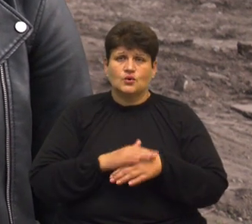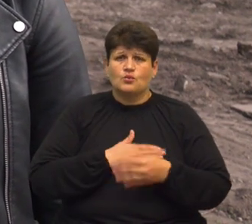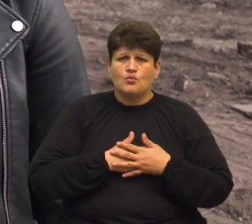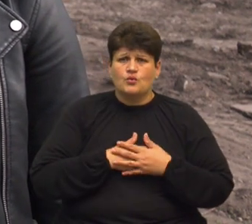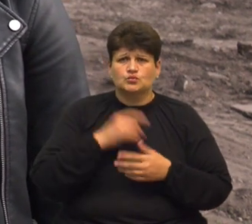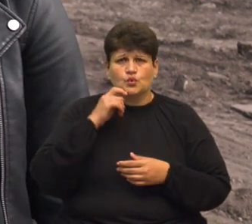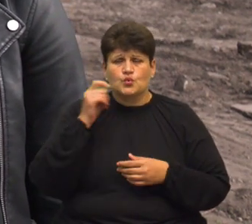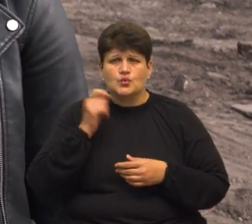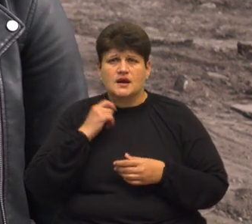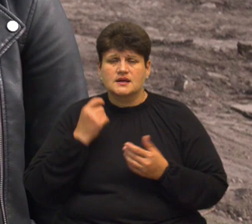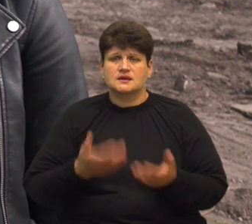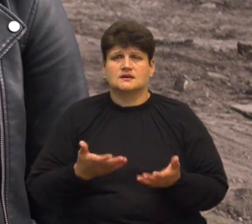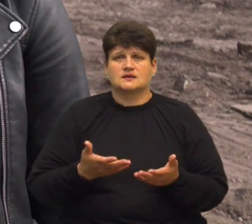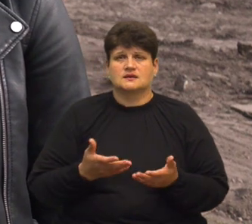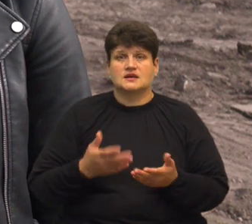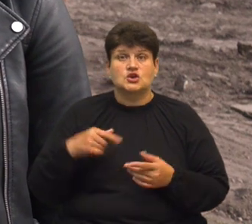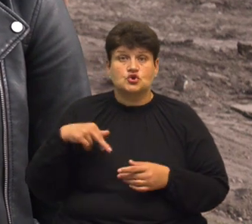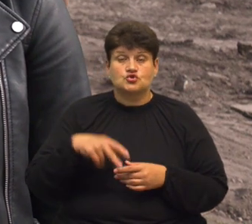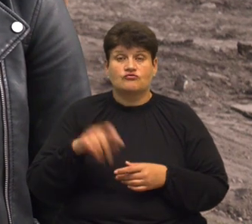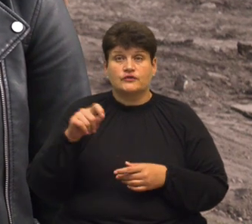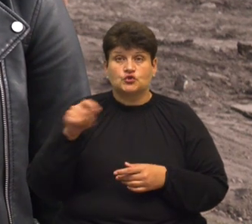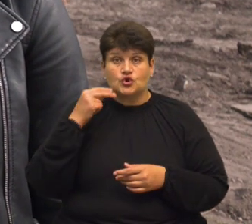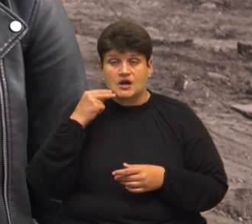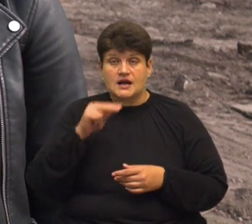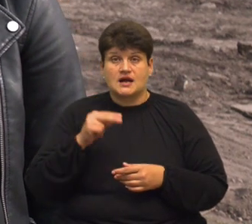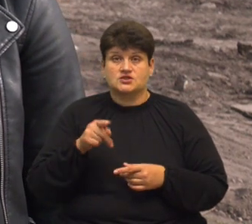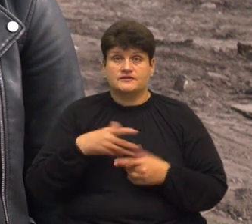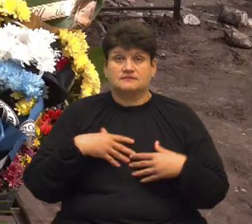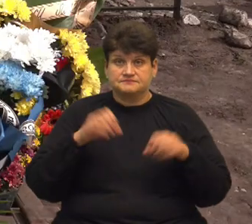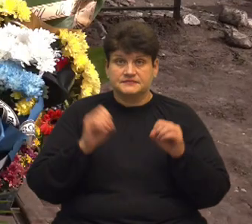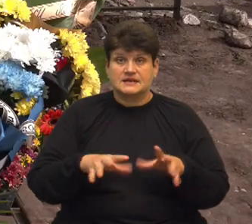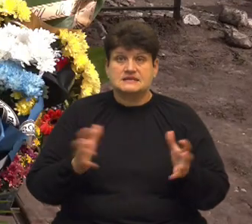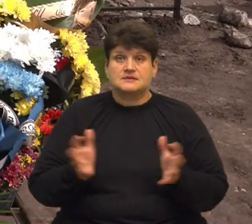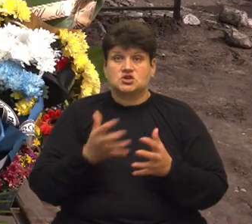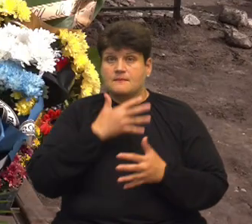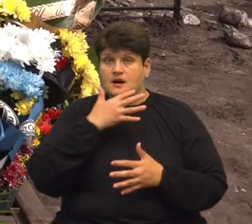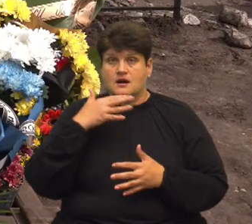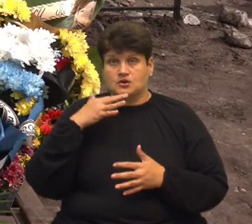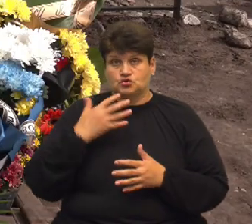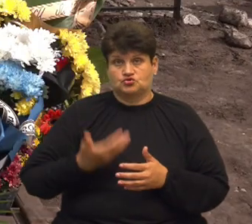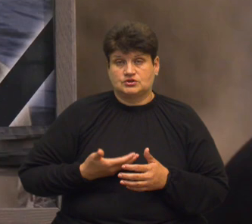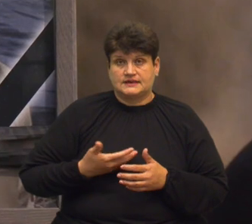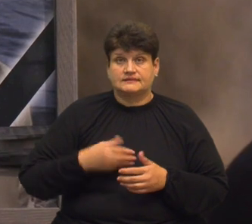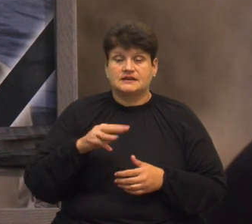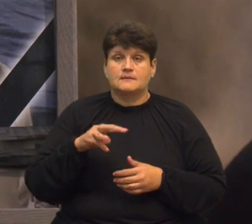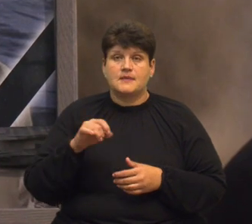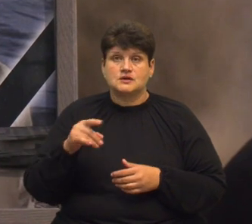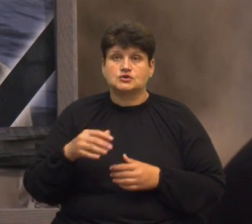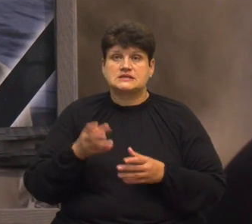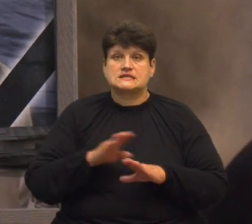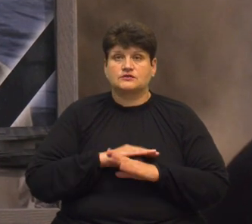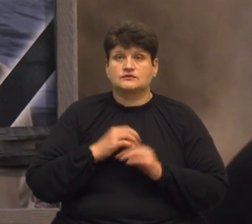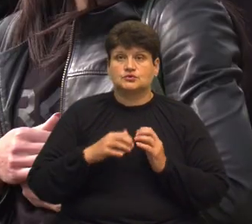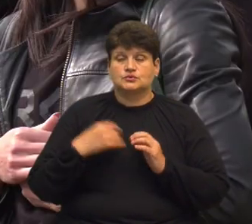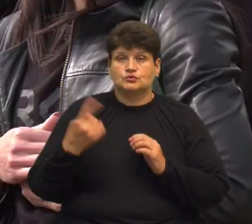України, яка йшла на війну з думкою, що краще він один для життя і збереже багато життів. Тарас Мазур загинув на Херсонщині.